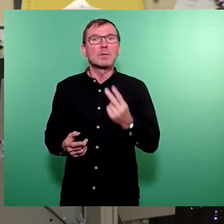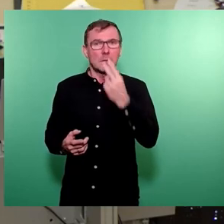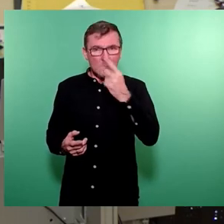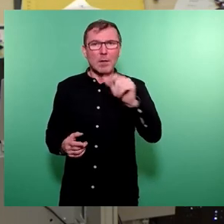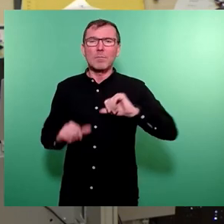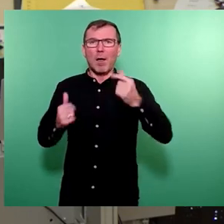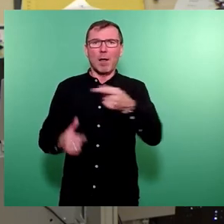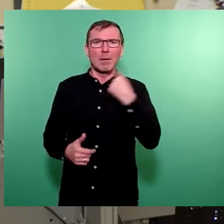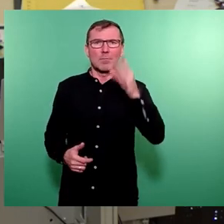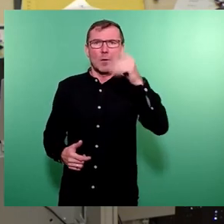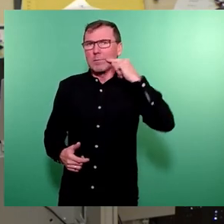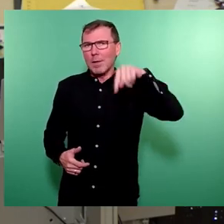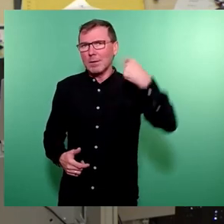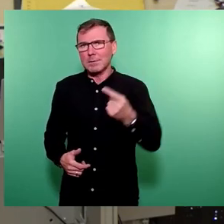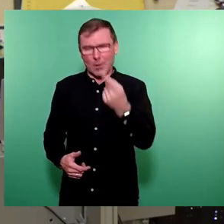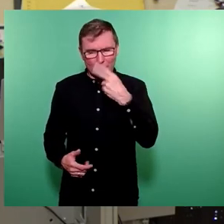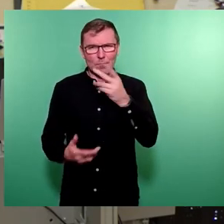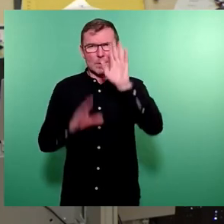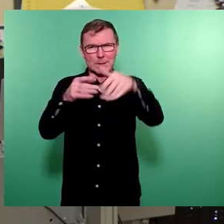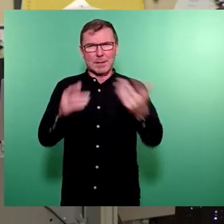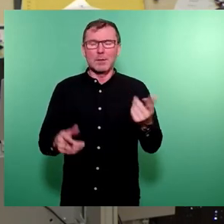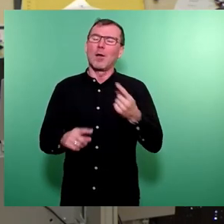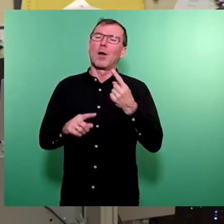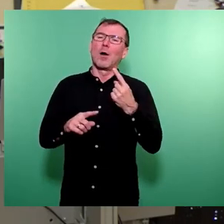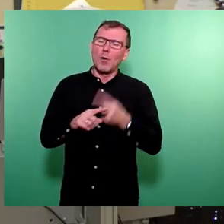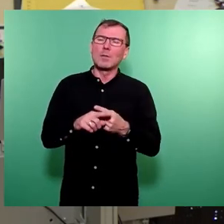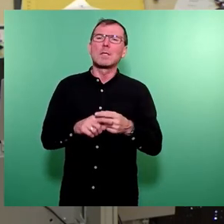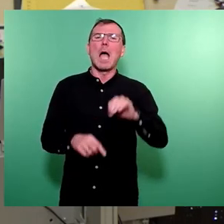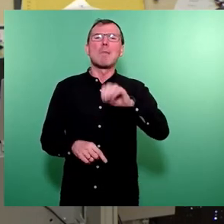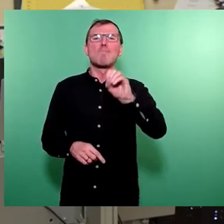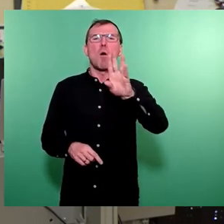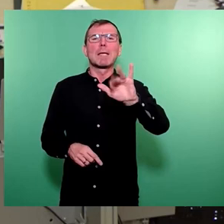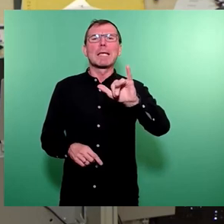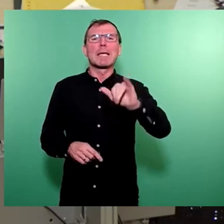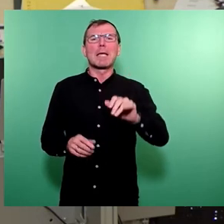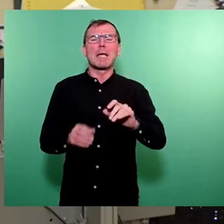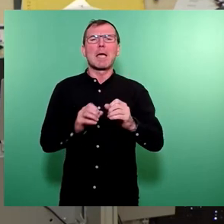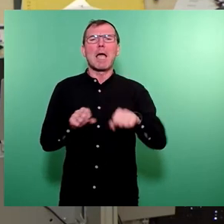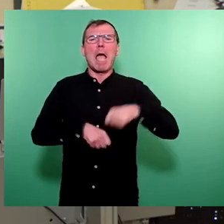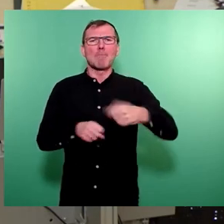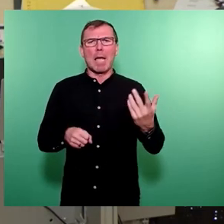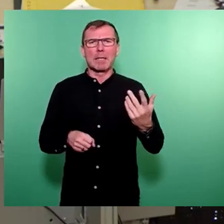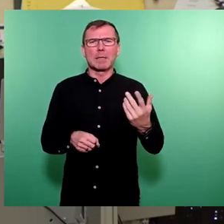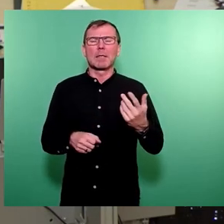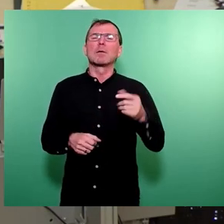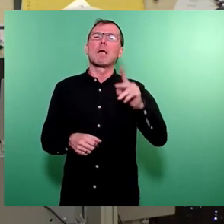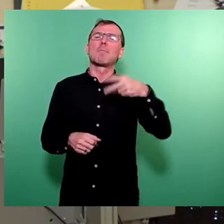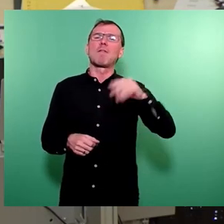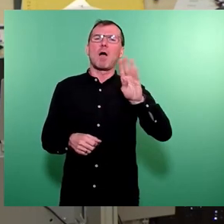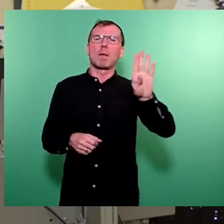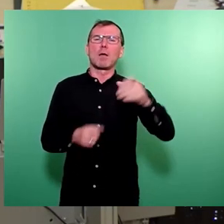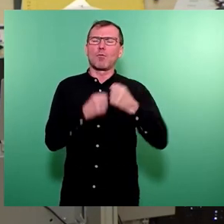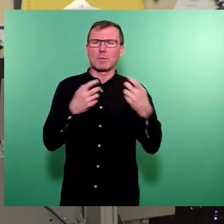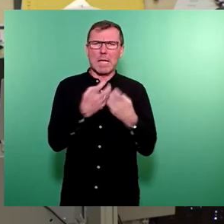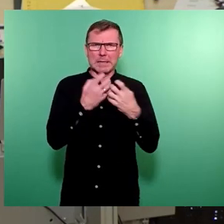erleben noch nächstes Jahr hier. Und dann natürlich, Mobi-Bike soll ausgebaut werden. DVB ist der große Zankapfel im Moment hier. Da reden